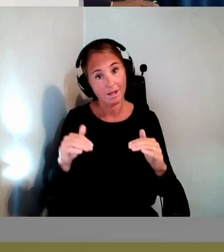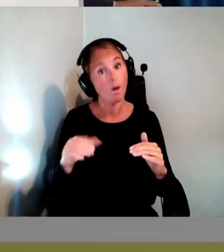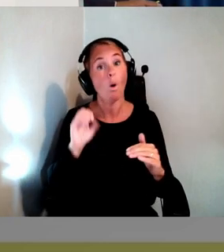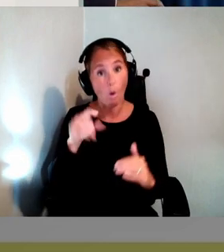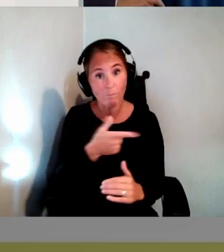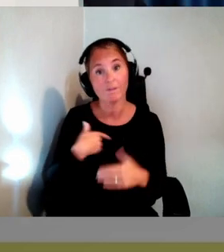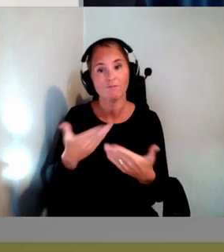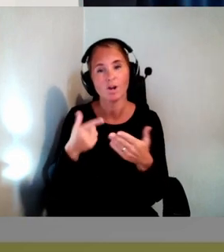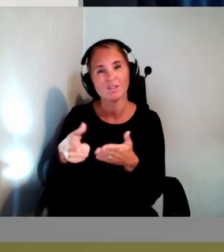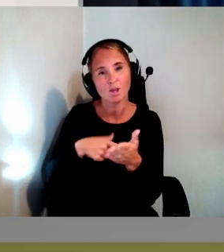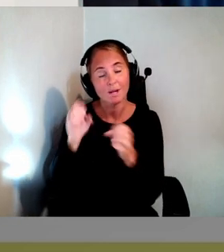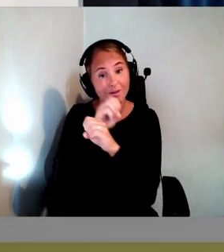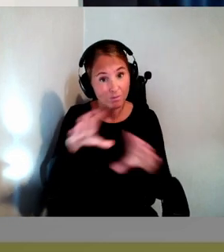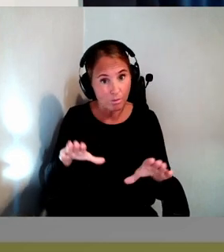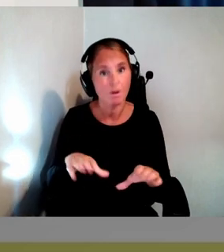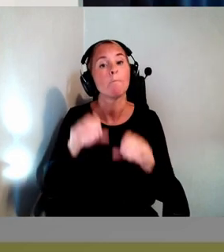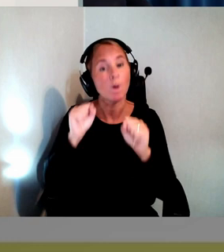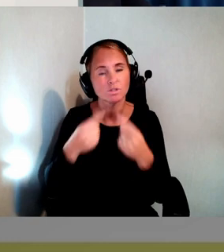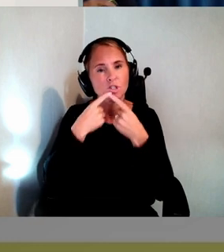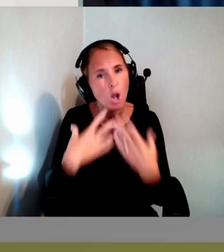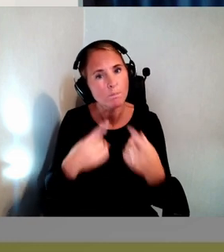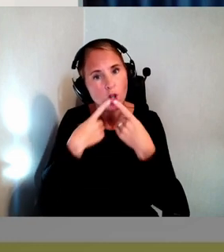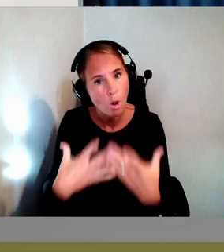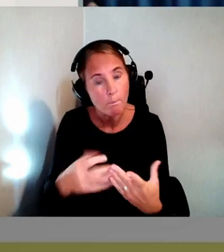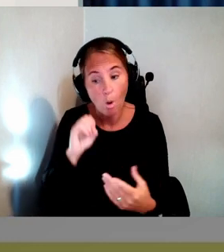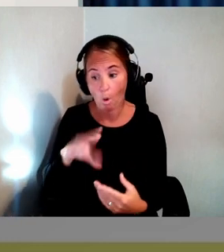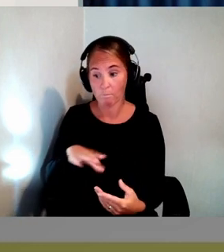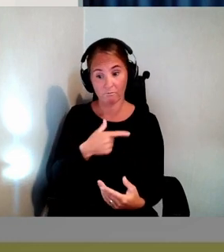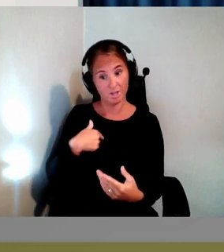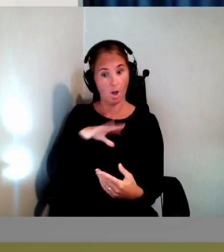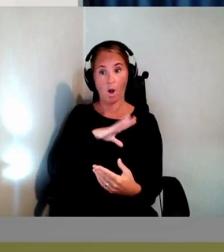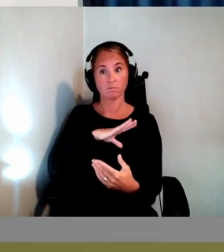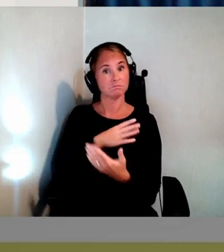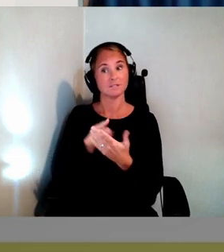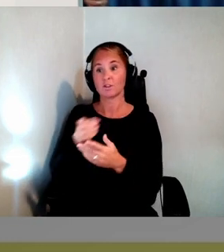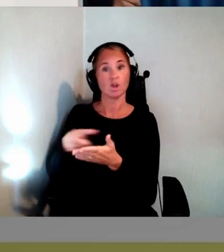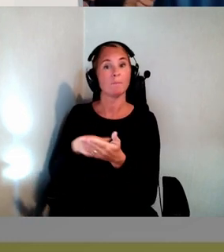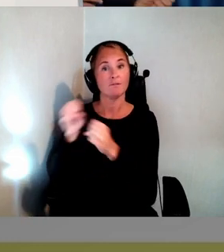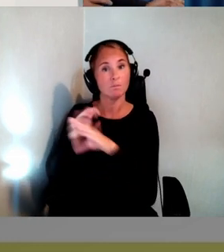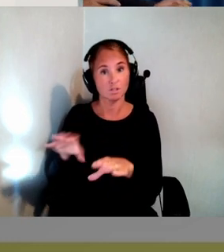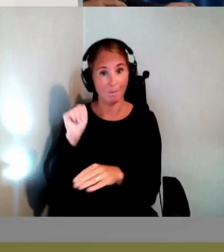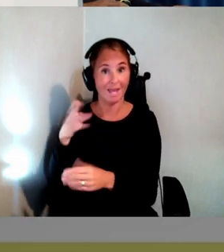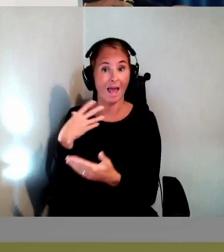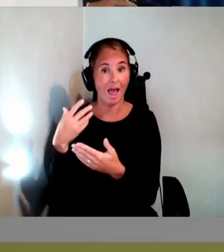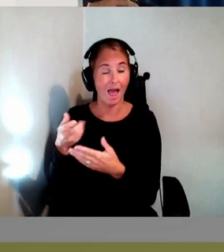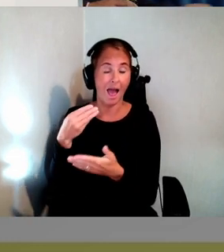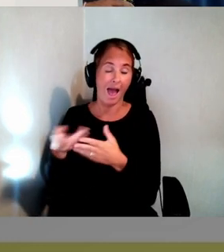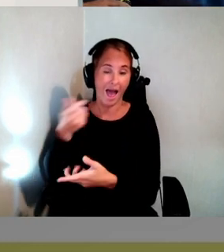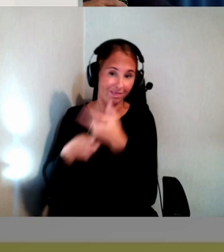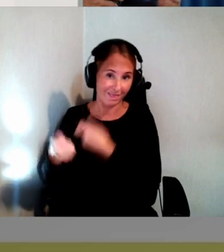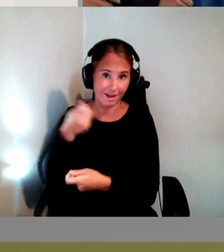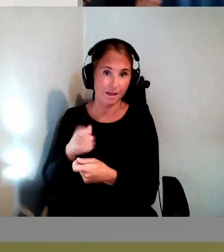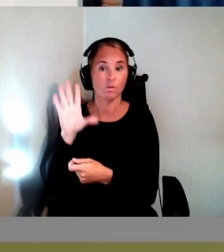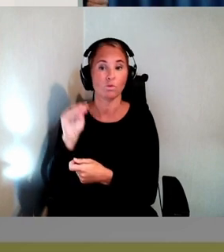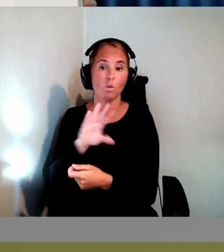information? Då måste vi förmedla den. Har vi inte informationen som e-handlare? Då säger inte den nya lagen någonting om att vi måste